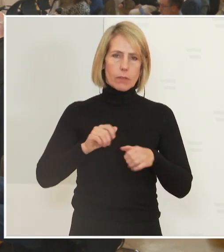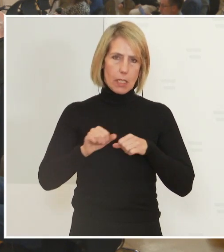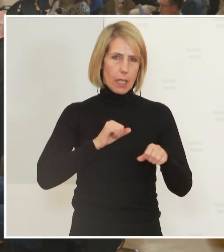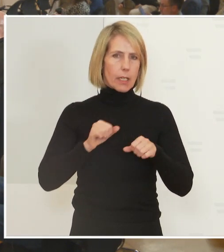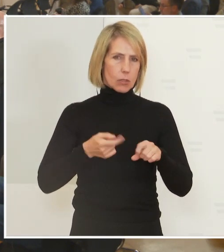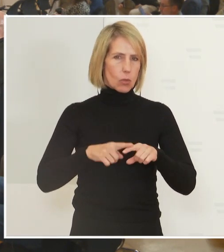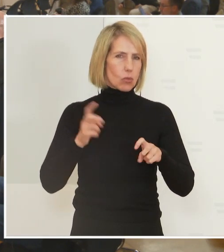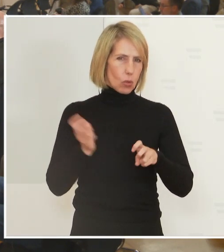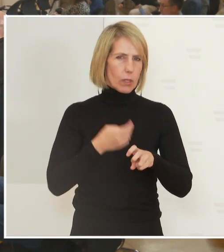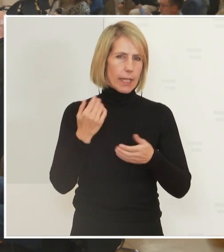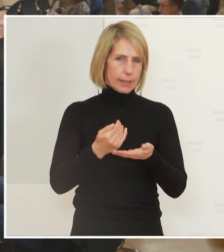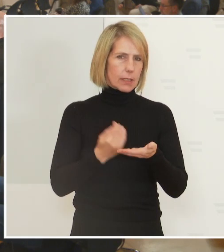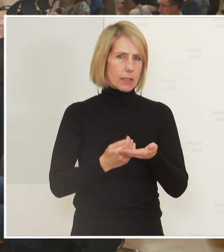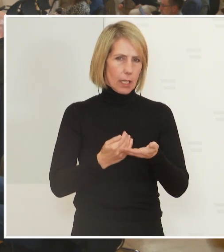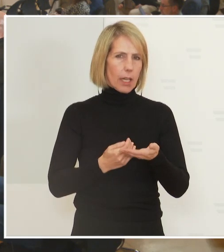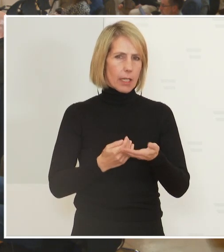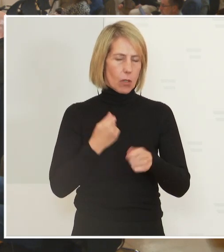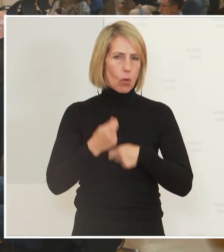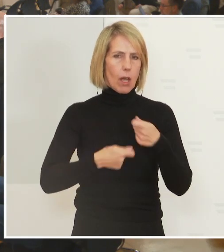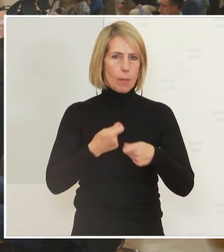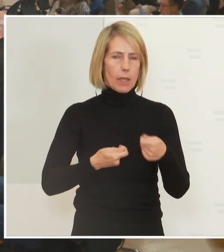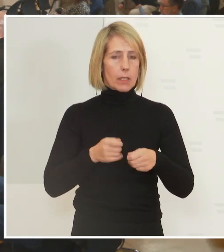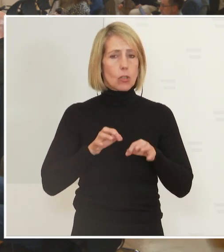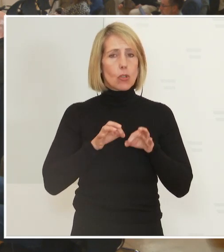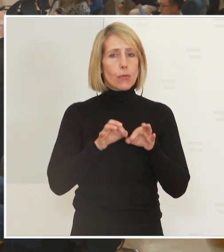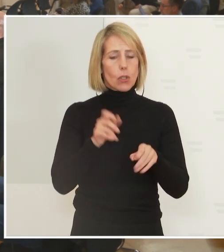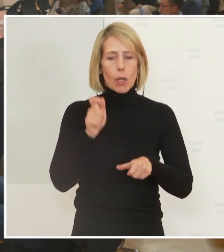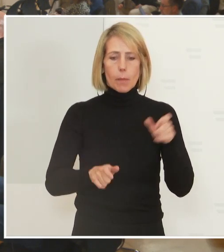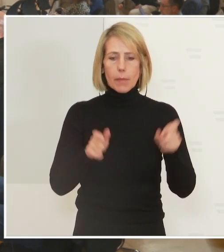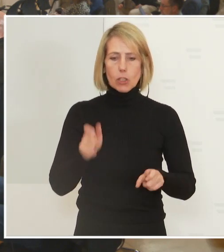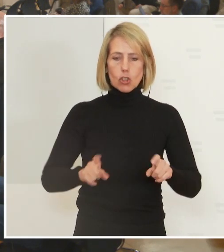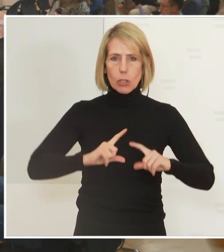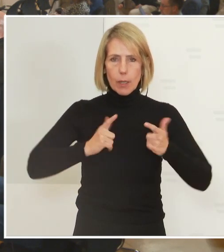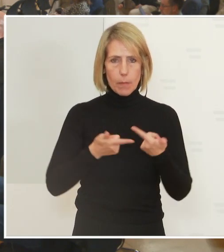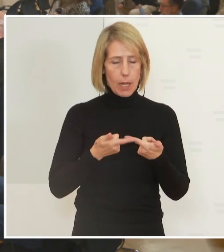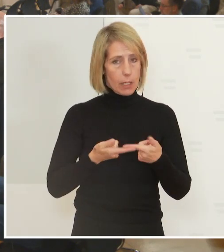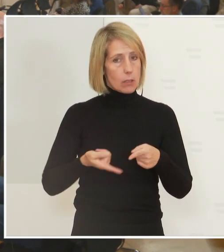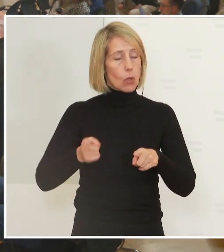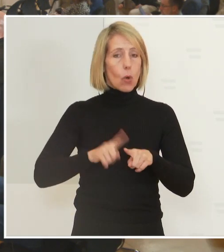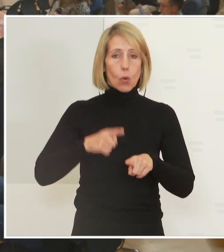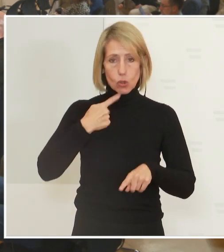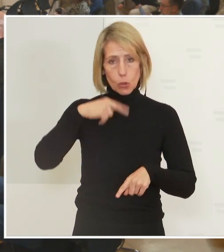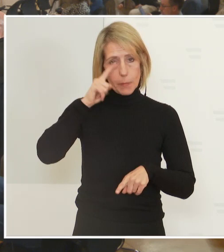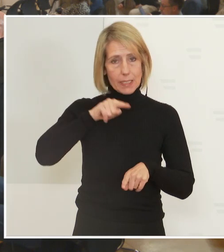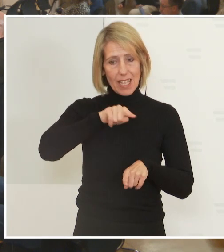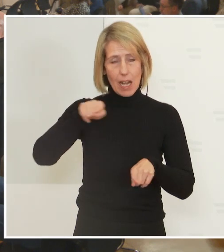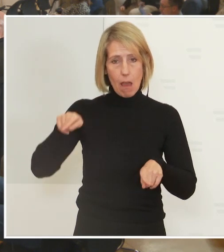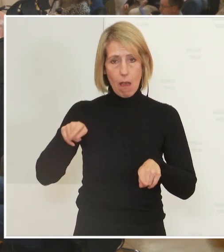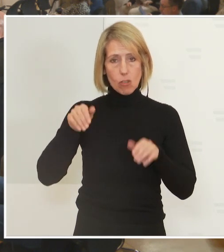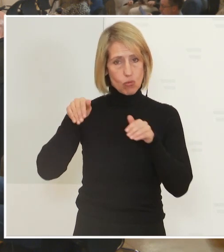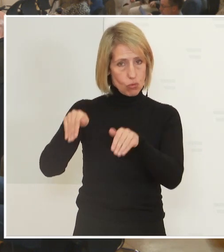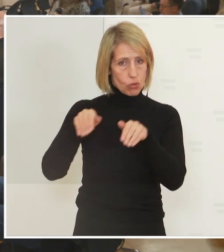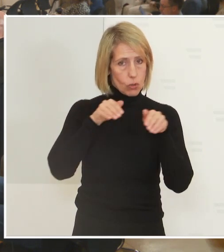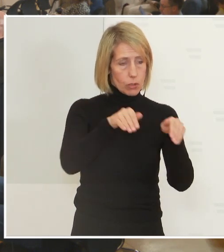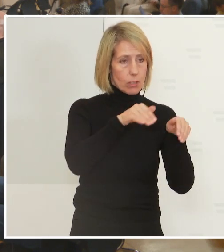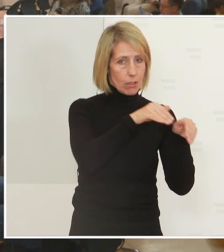Regelungen, um die Menschen in diesem Land, aber auch die Spitäler, die diese Menschen versorgen müssen, zu schützen. Das